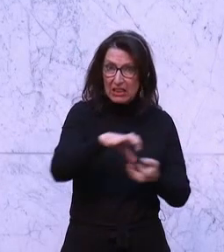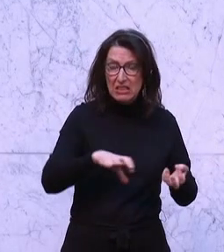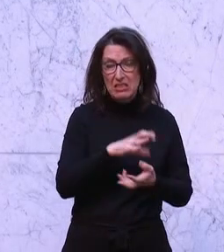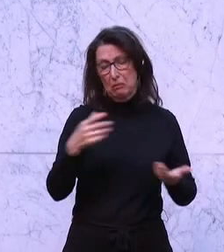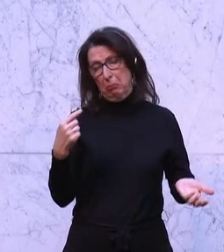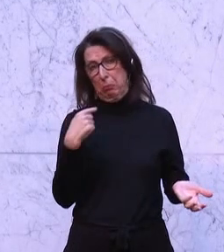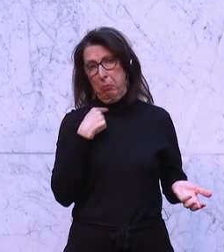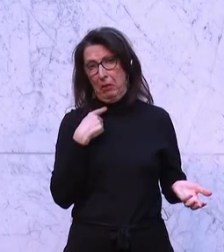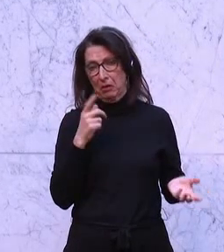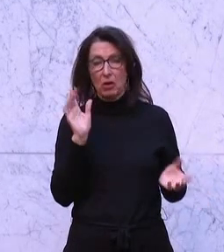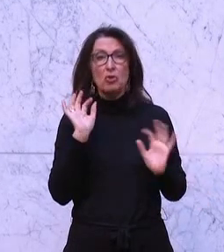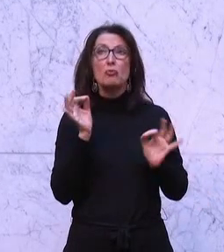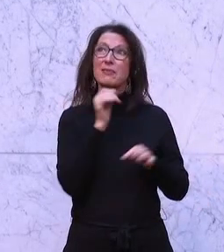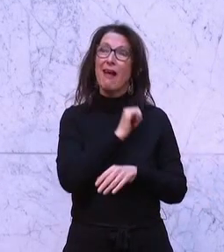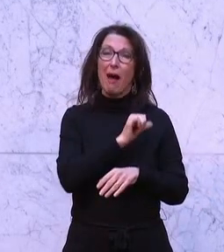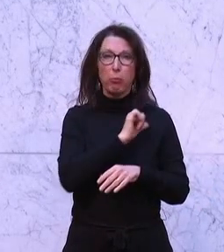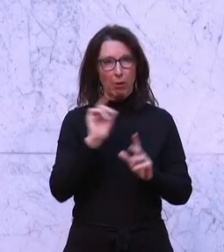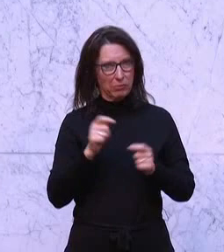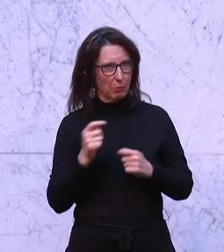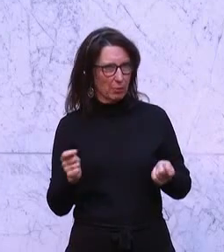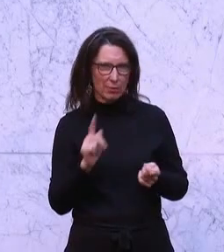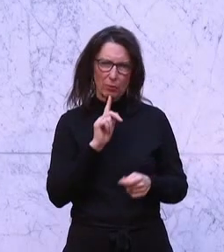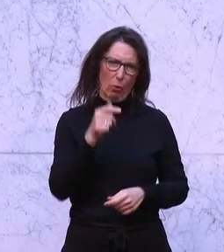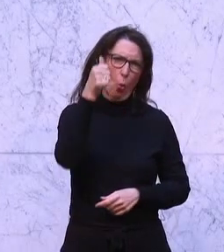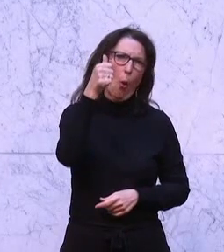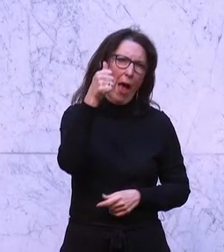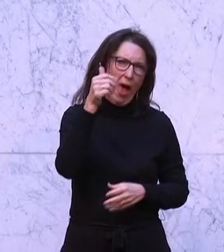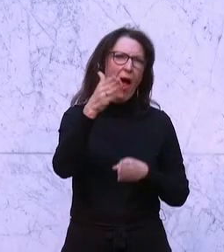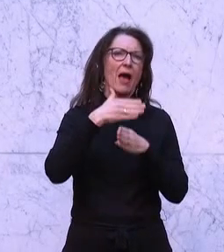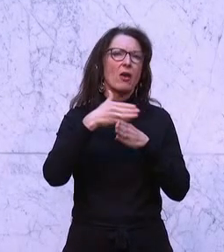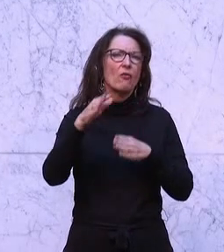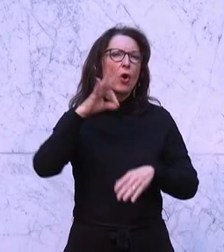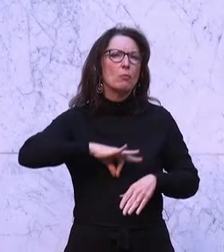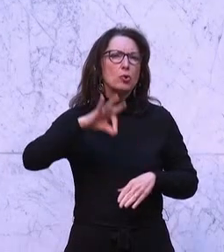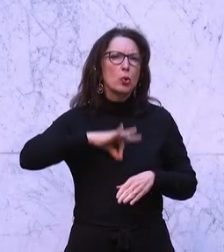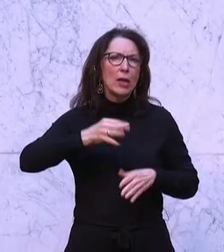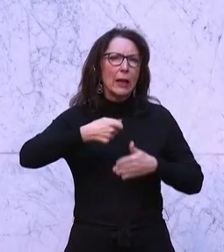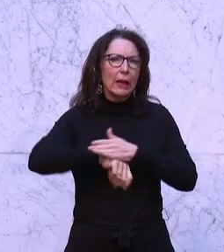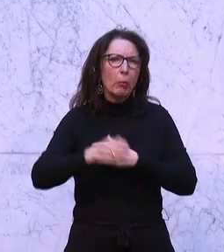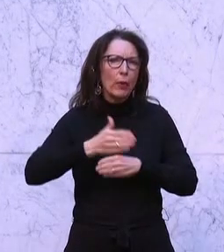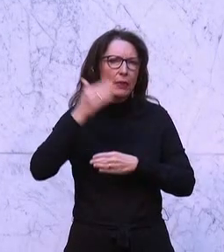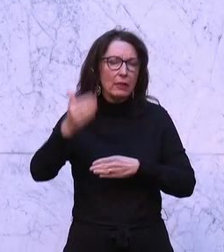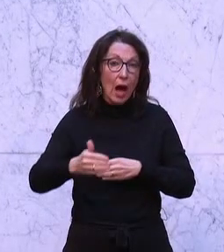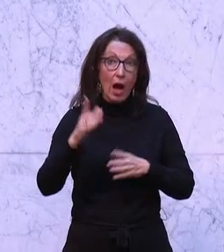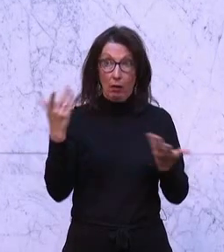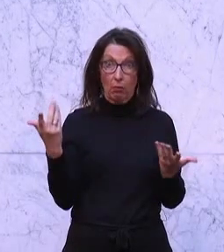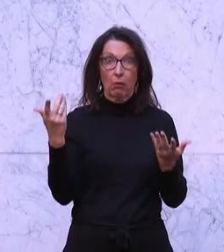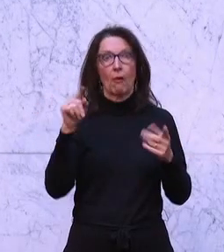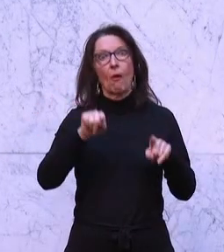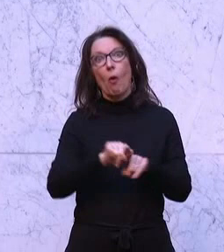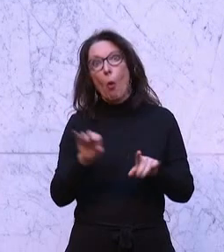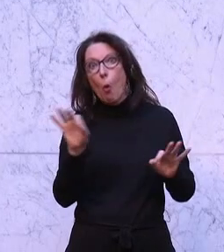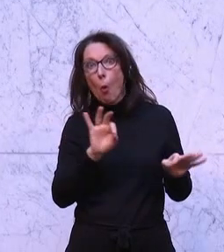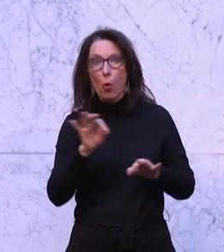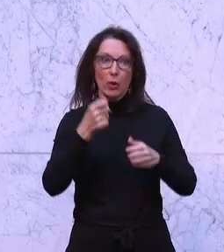keine Spezialambulanzen bzw. eine einzige für peripatale Psychiatrie und in weiterer Folge bei bußpartaler Depression